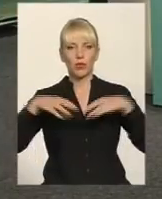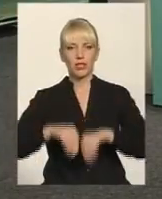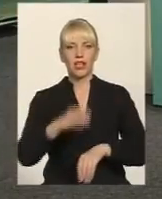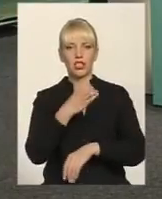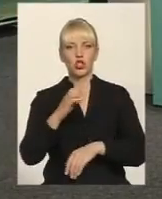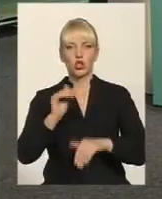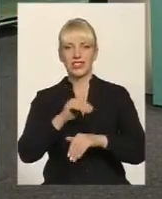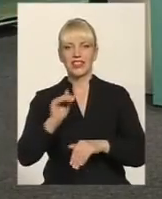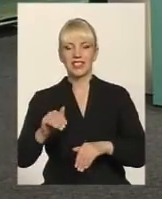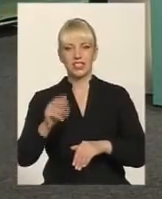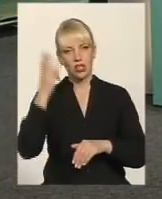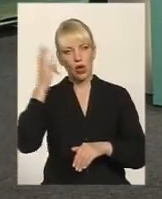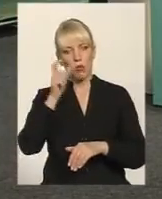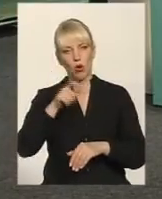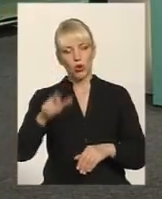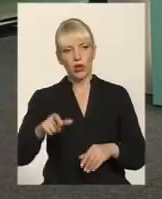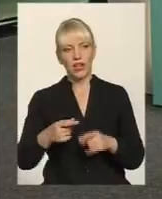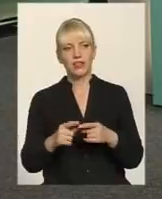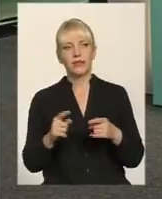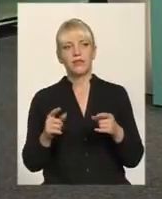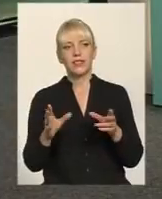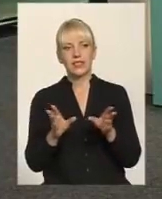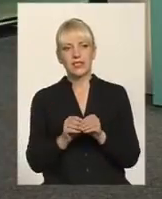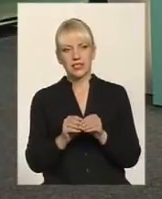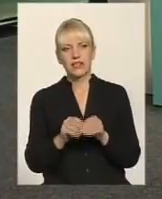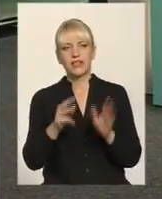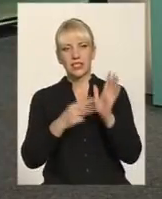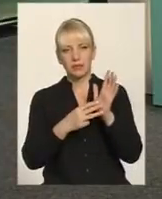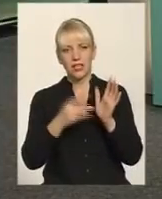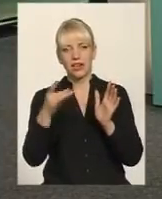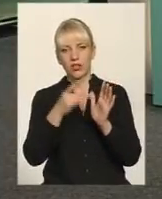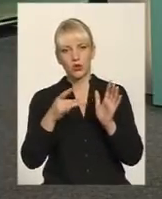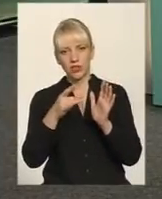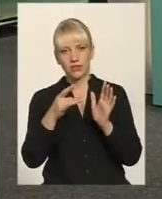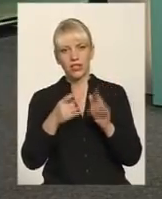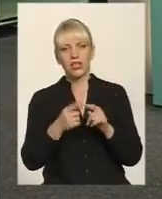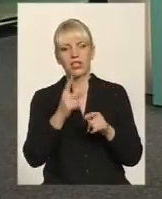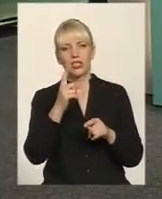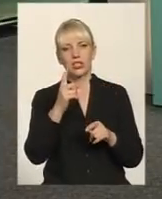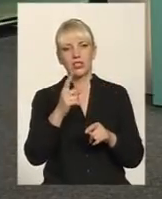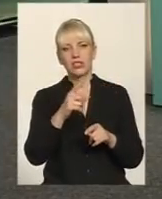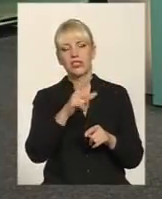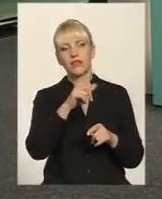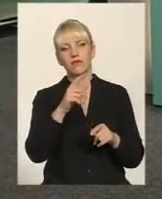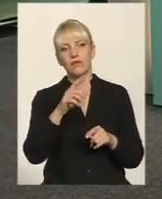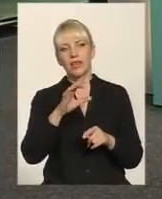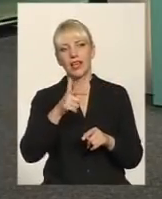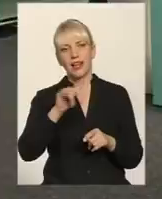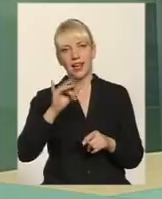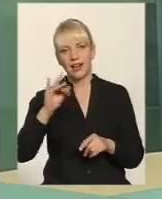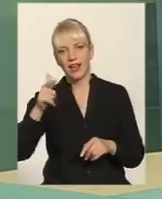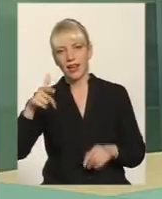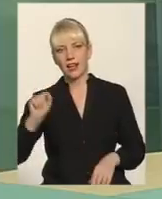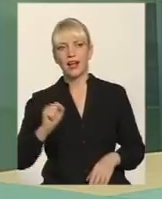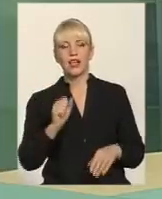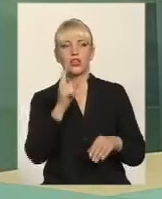подолян, мешканців нашої області Хмельницької, з вісьми районів, з Тонинсто-Другого округу, Олександра Володимировича Герега, із МОГ